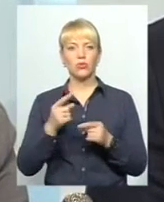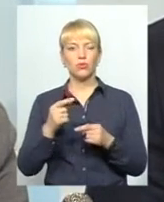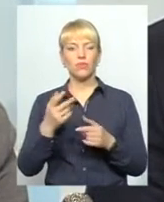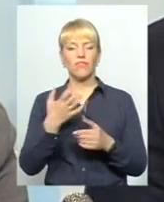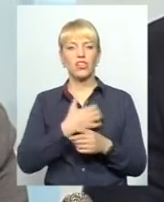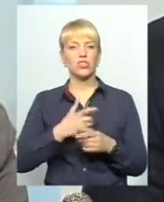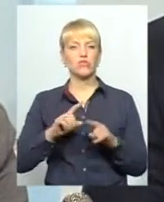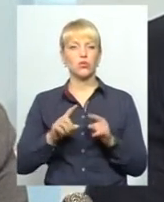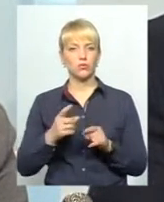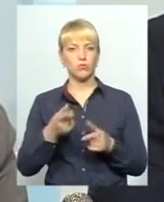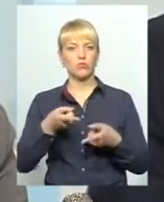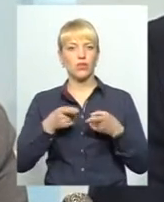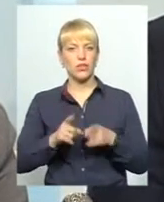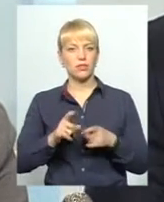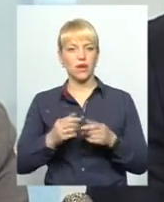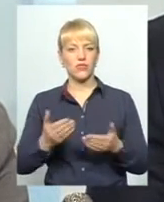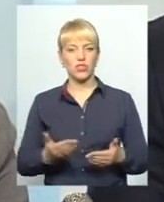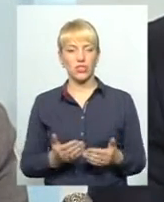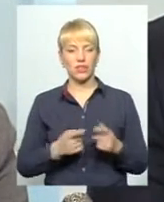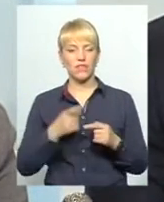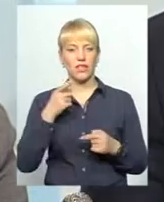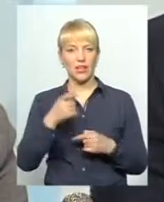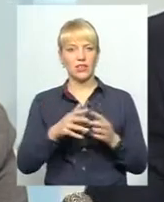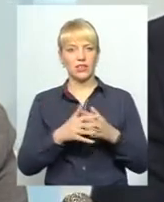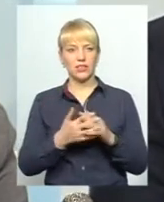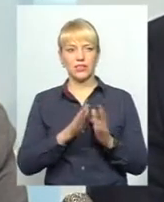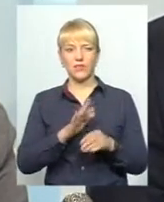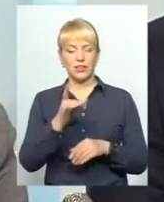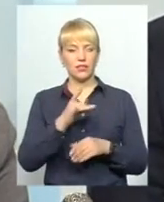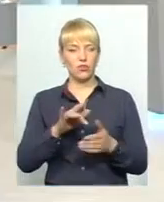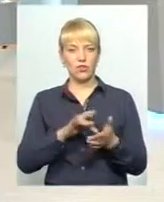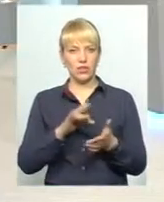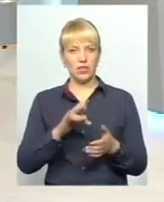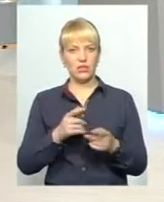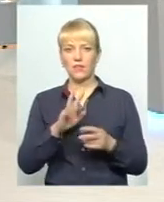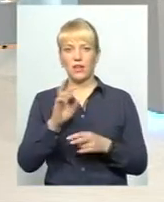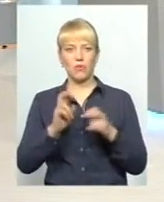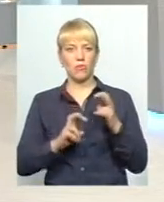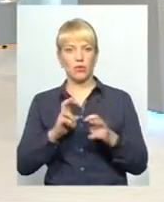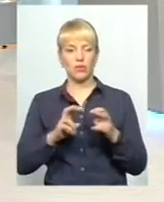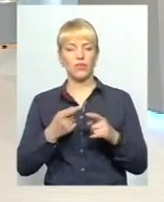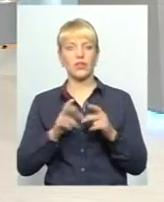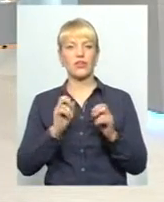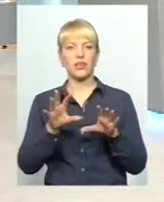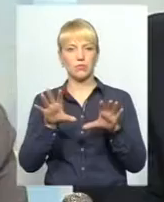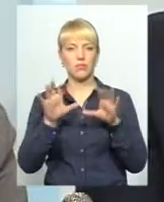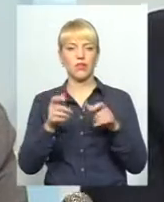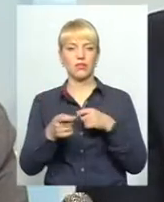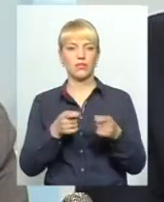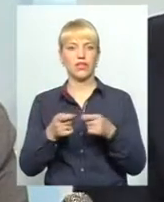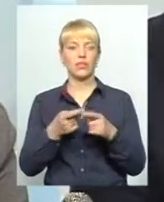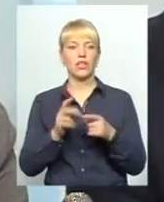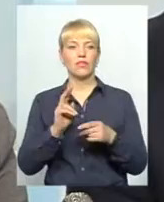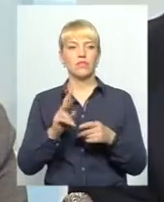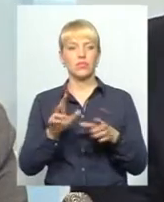насправді жителі віддалених сіл, не районних центрів, не промислових районів, вони як сприймають владу? Вони сприймають по тому, як